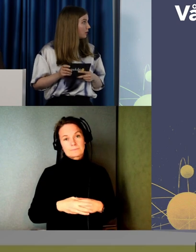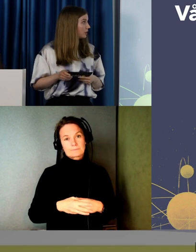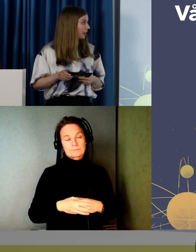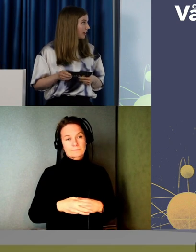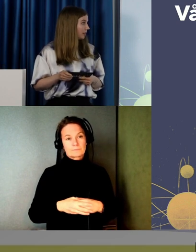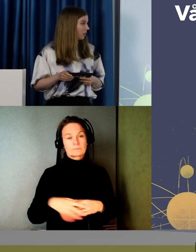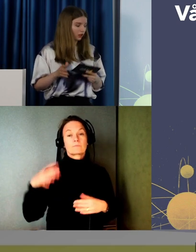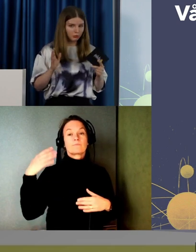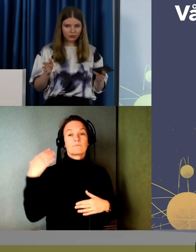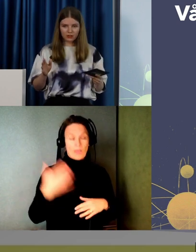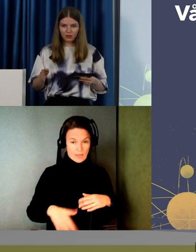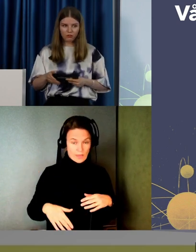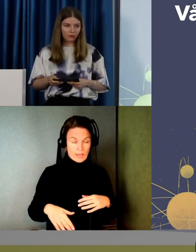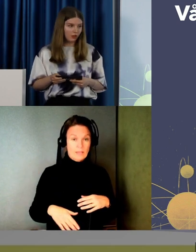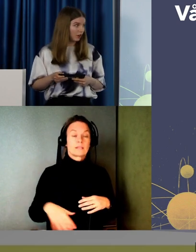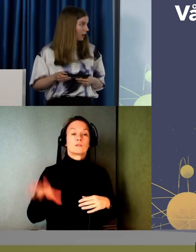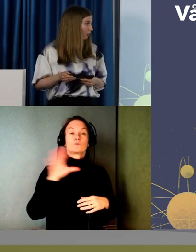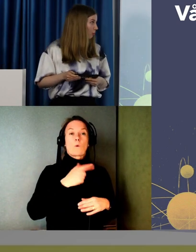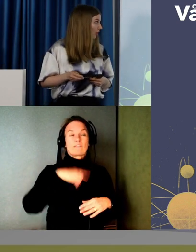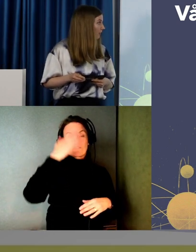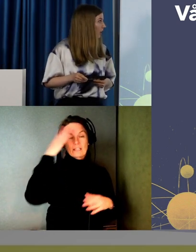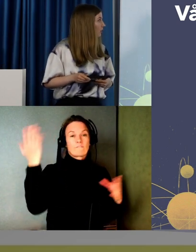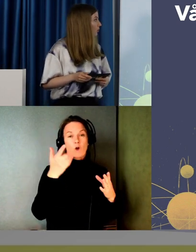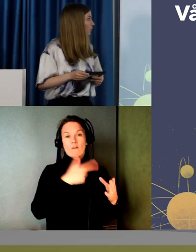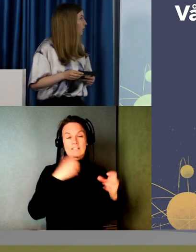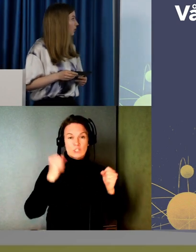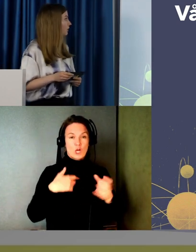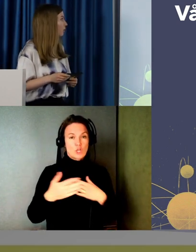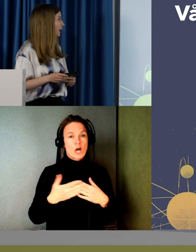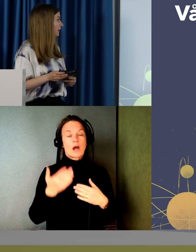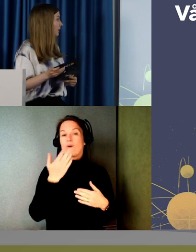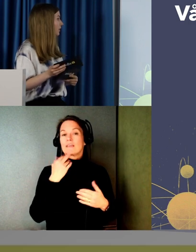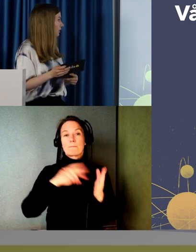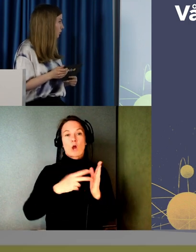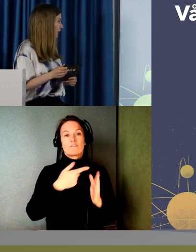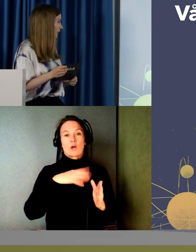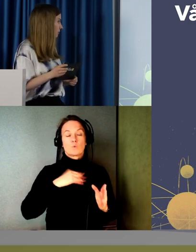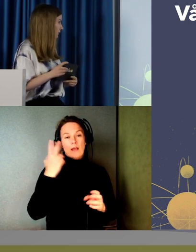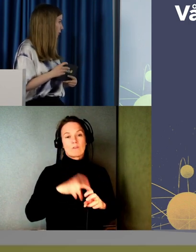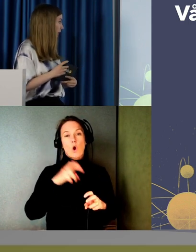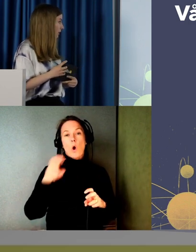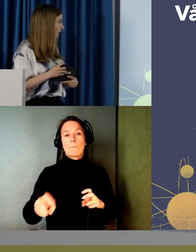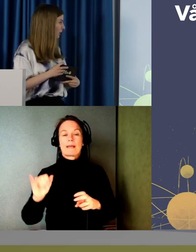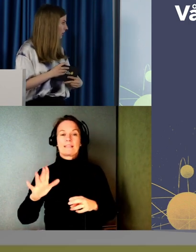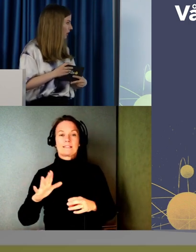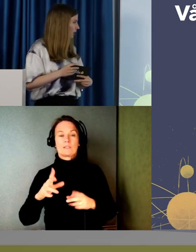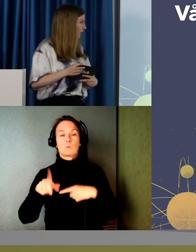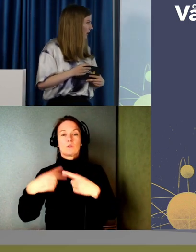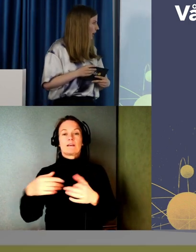När vi hade gjort allt detta då. Ja men då visste vi vad vi skulle göra. Och vad planen var. Och då kunde vi hoppa in i utveckling i plattformen.